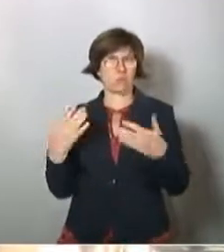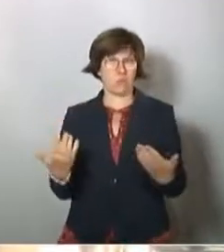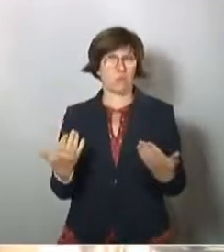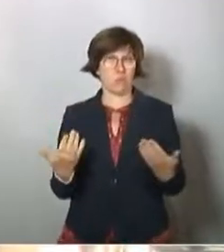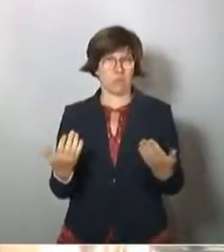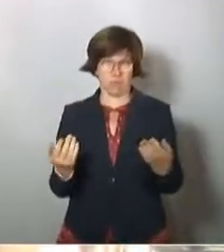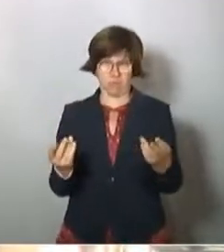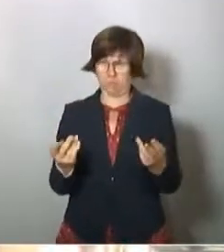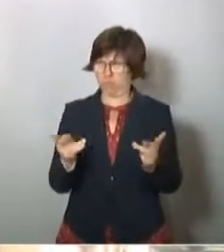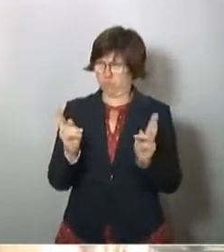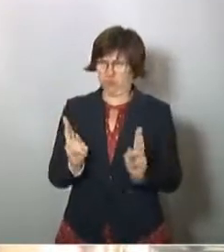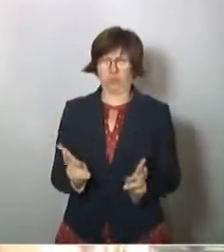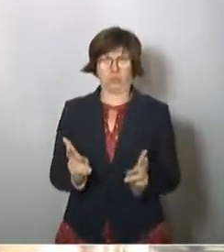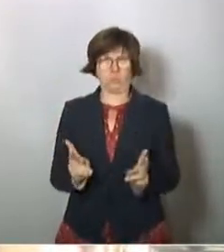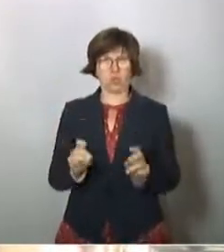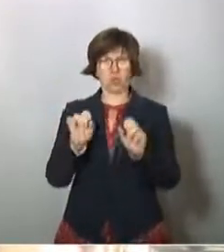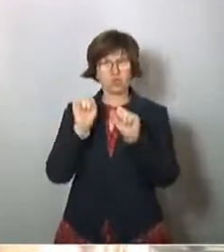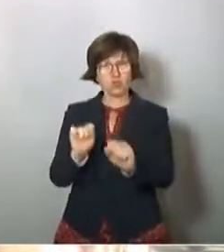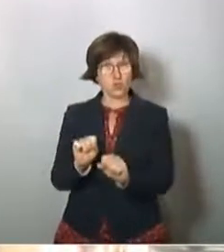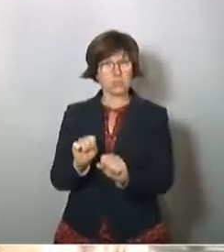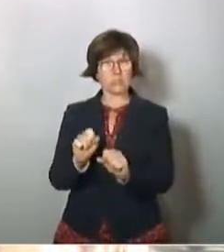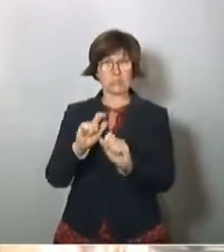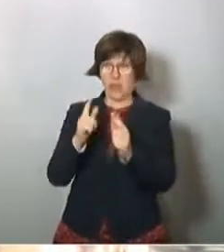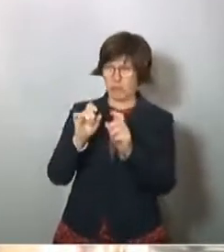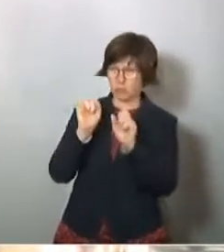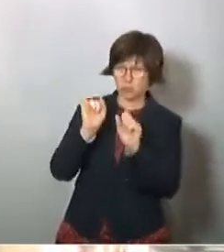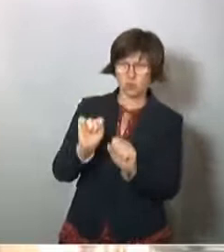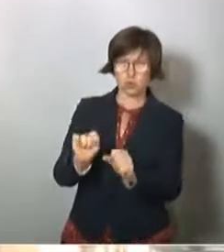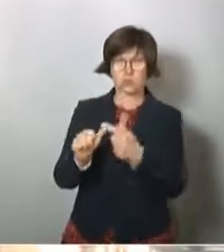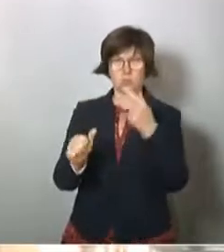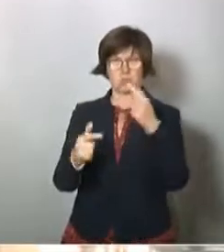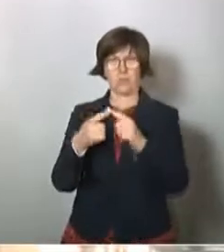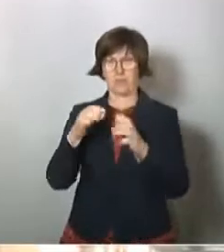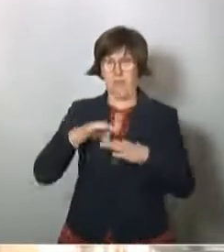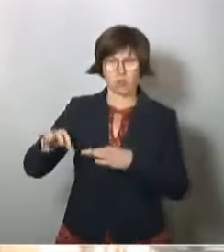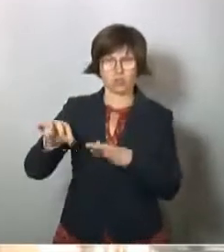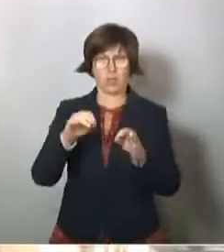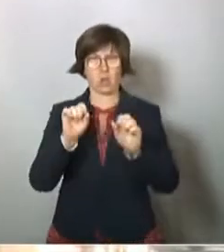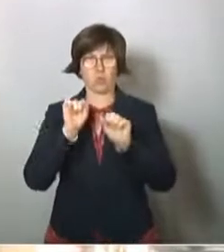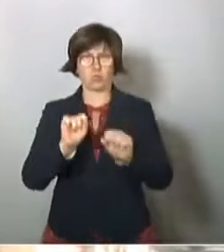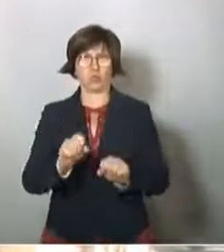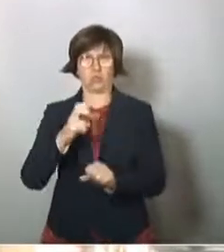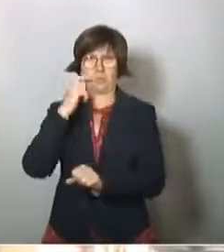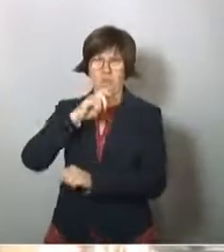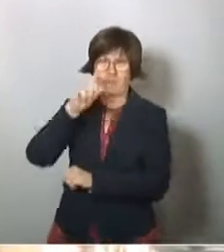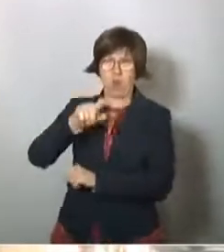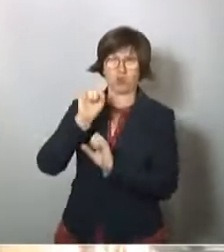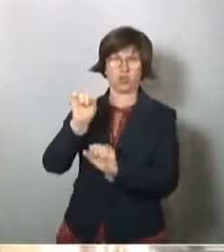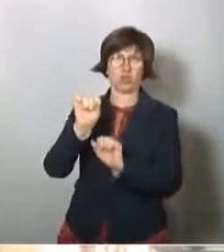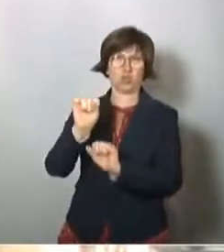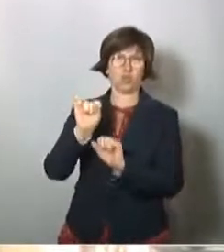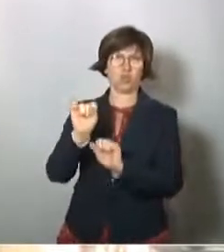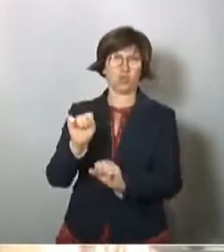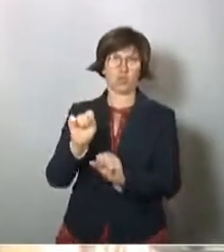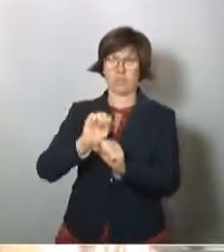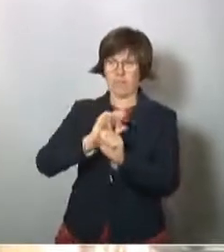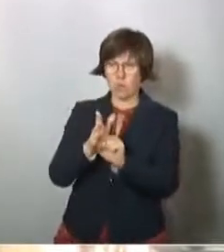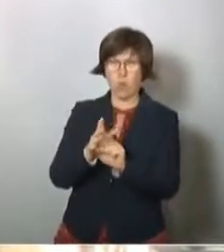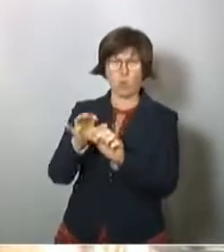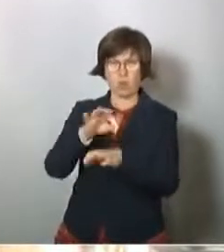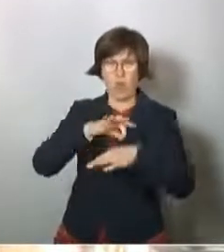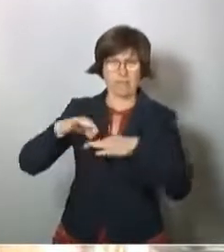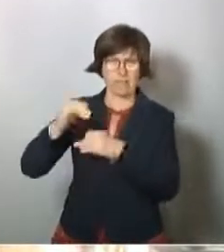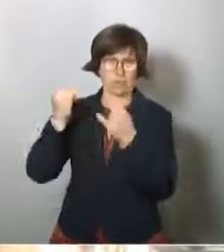Ja, der Schutz des Lebens, der Schutz der Ansteckung, der Schutz der älteren Menschen vor einer Corona